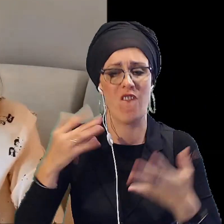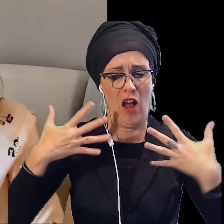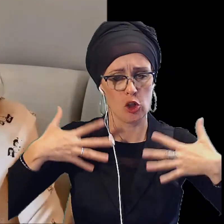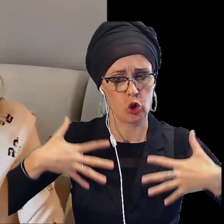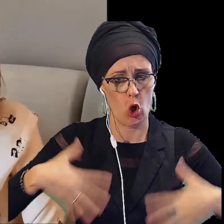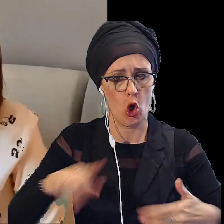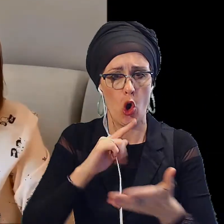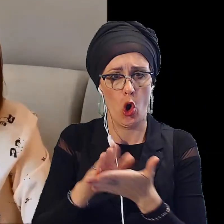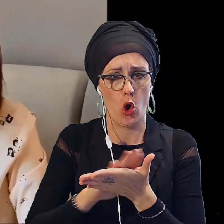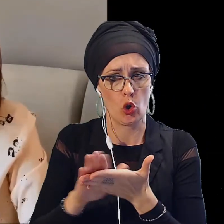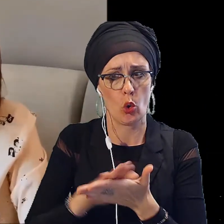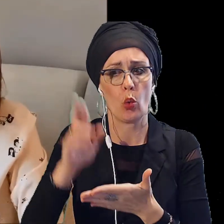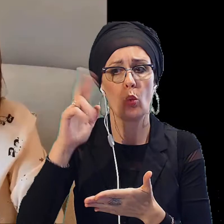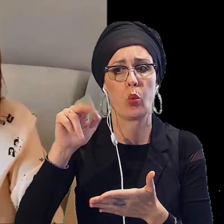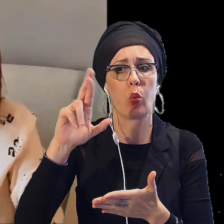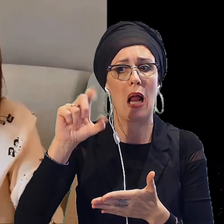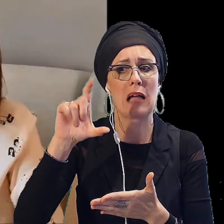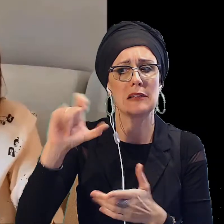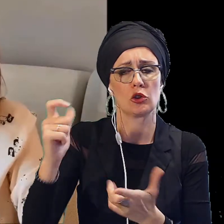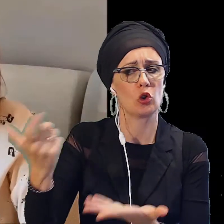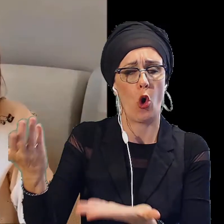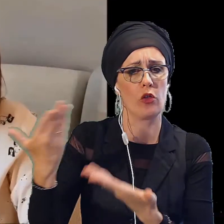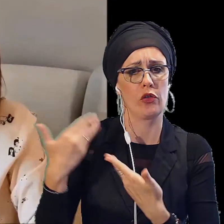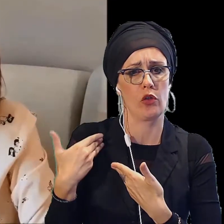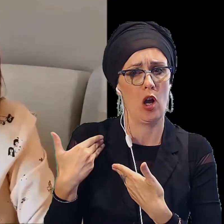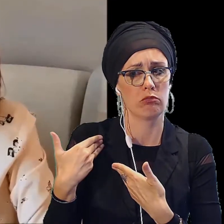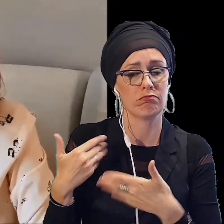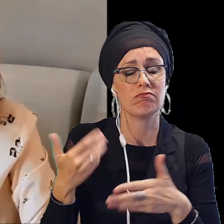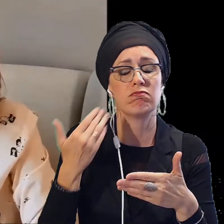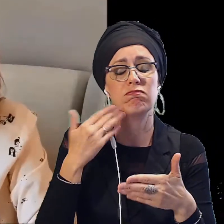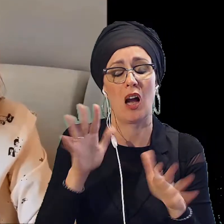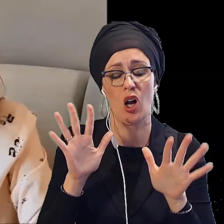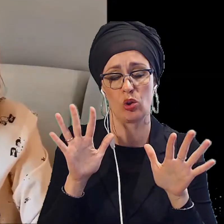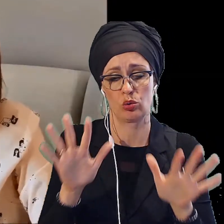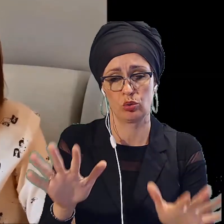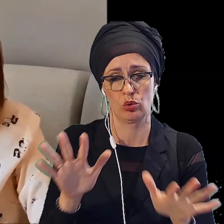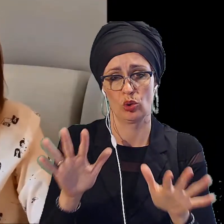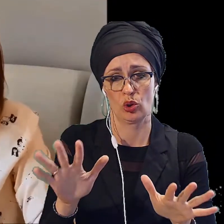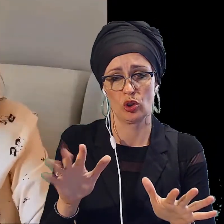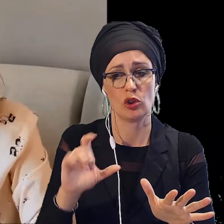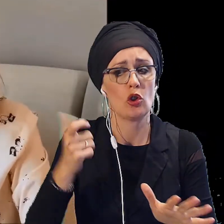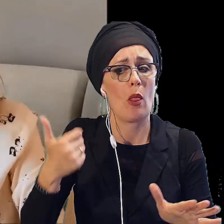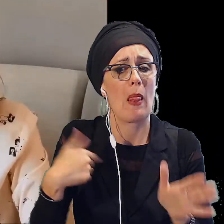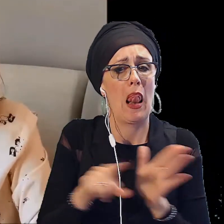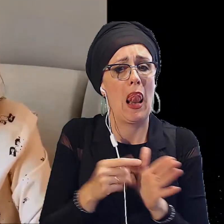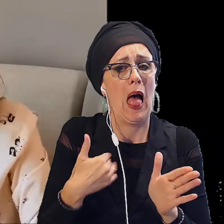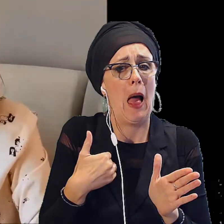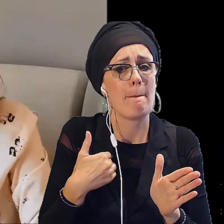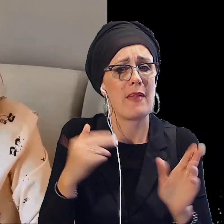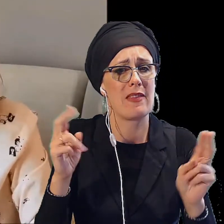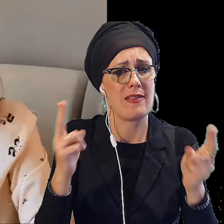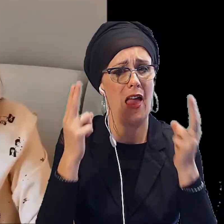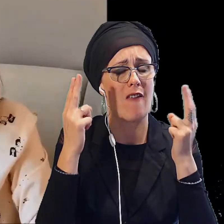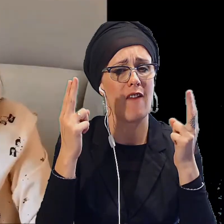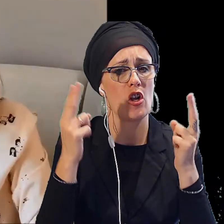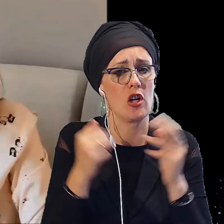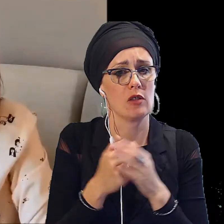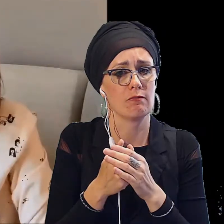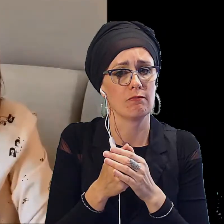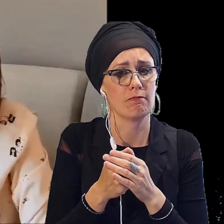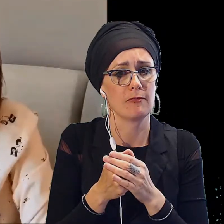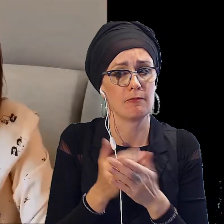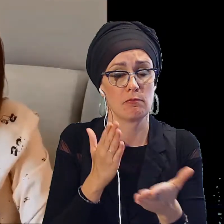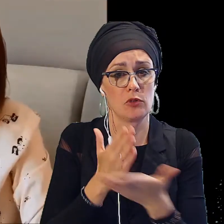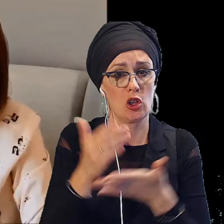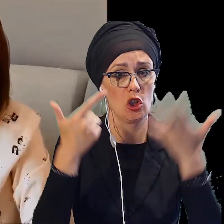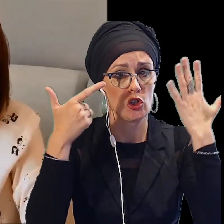Co dała mi kuracja? Bardzo dużo. Co dla mnie najważniejsze? Od ponad 7